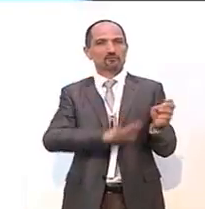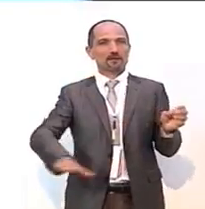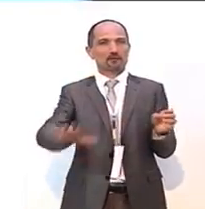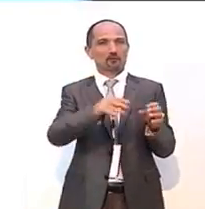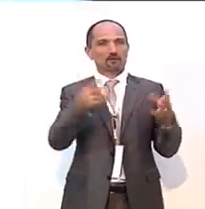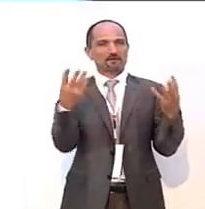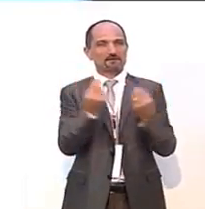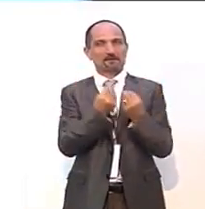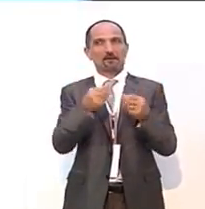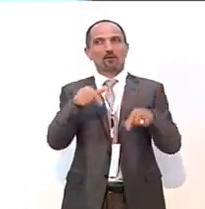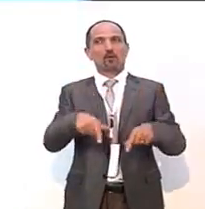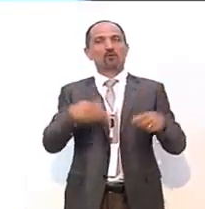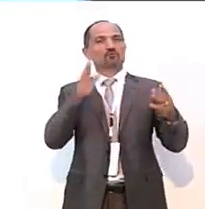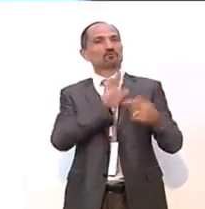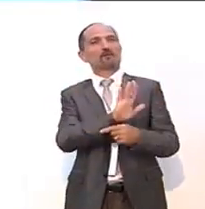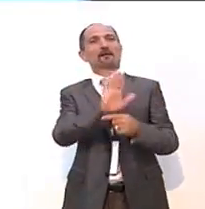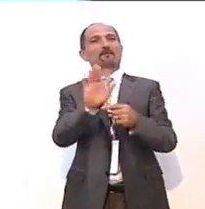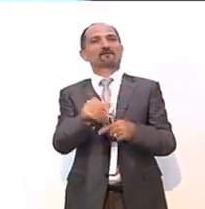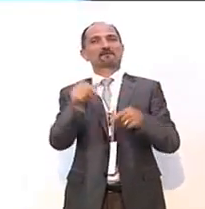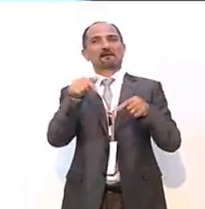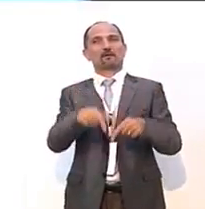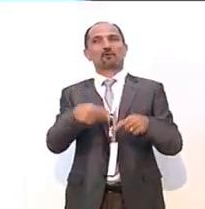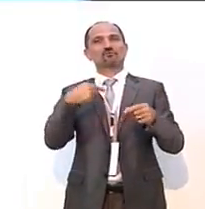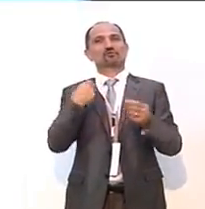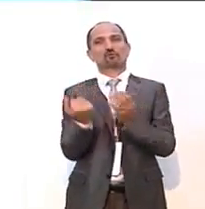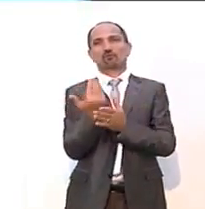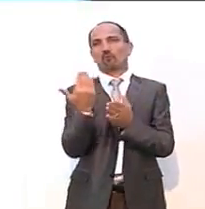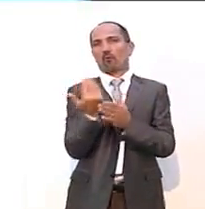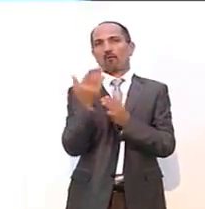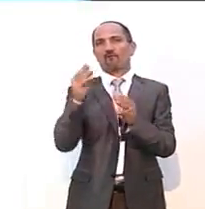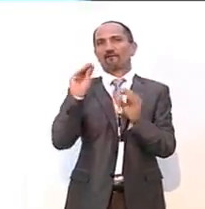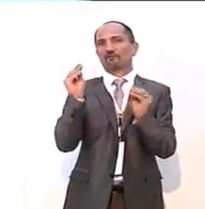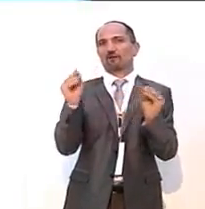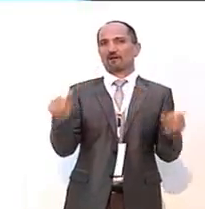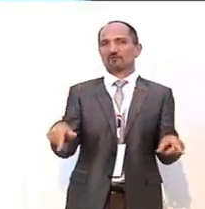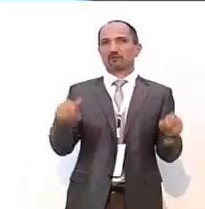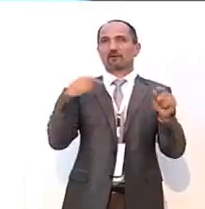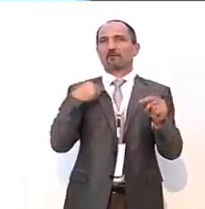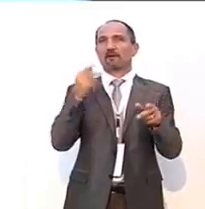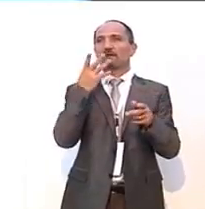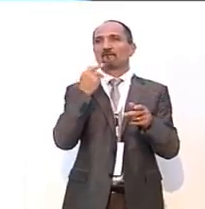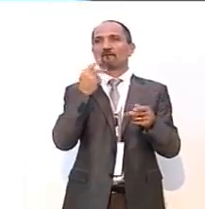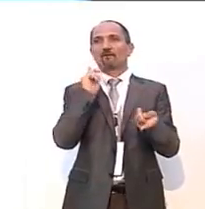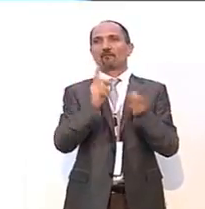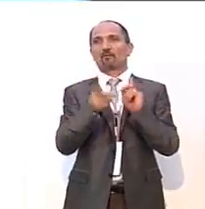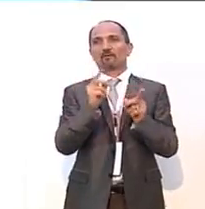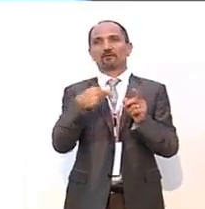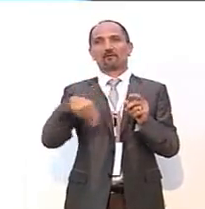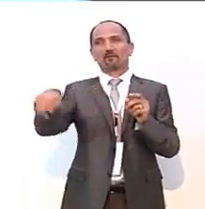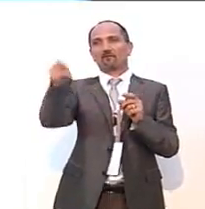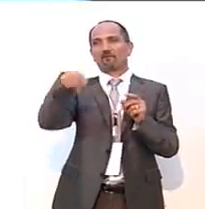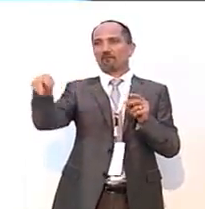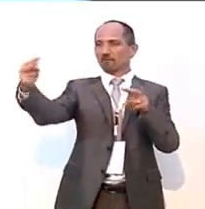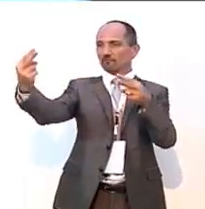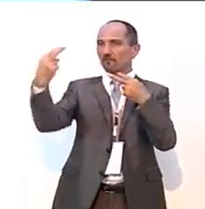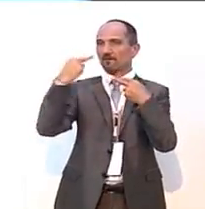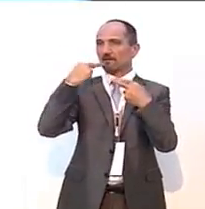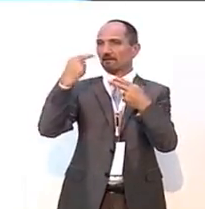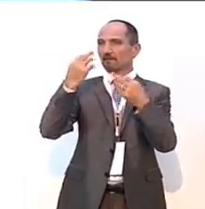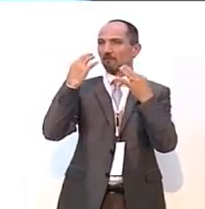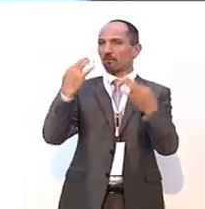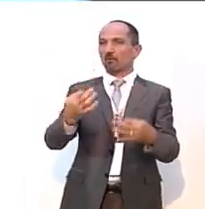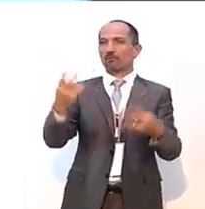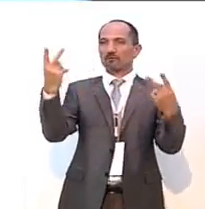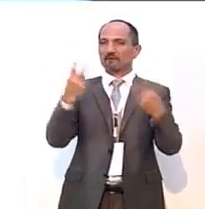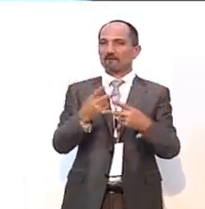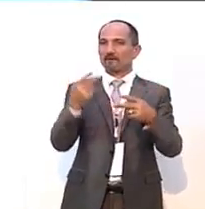siamo qui non solo per rappresentare una generazione, ma un nuovo modo di fare politica. Voi ci vedete però, io vi chiedo di guardarci davvero,